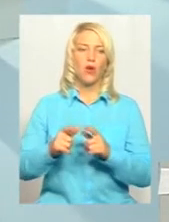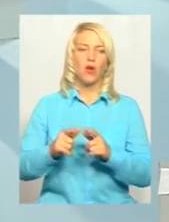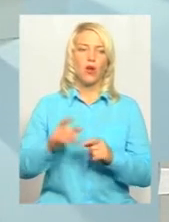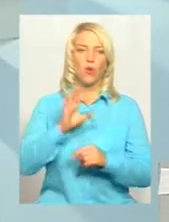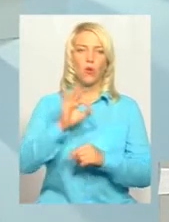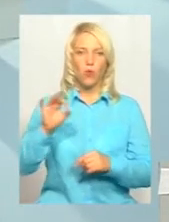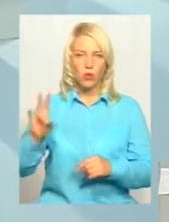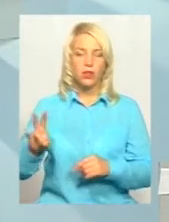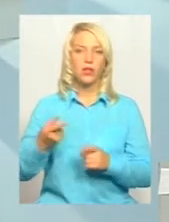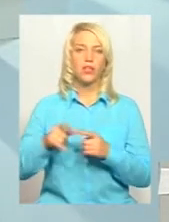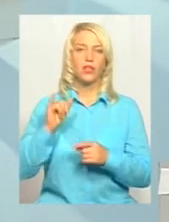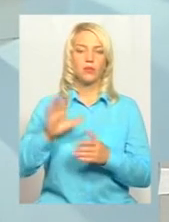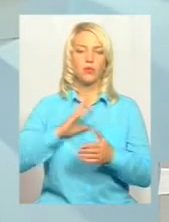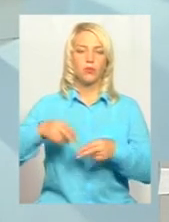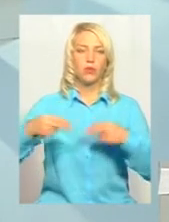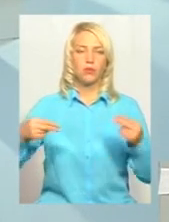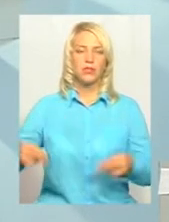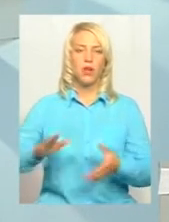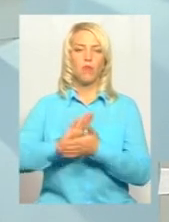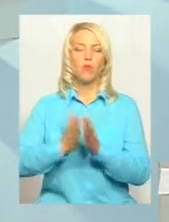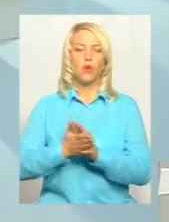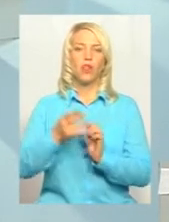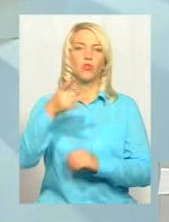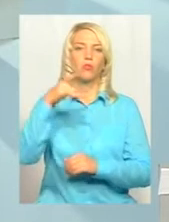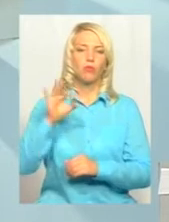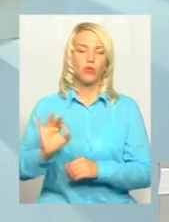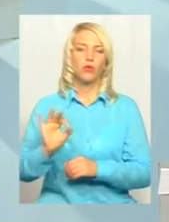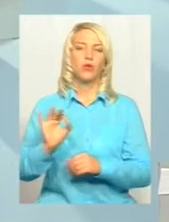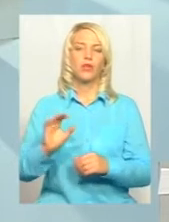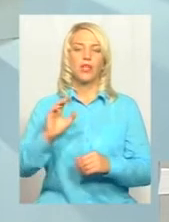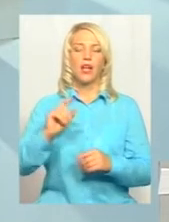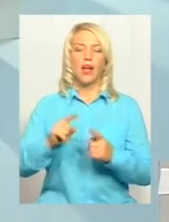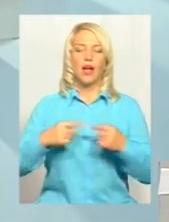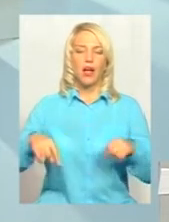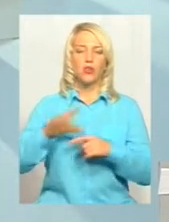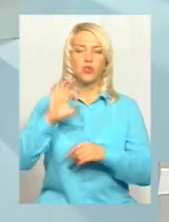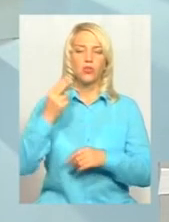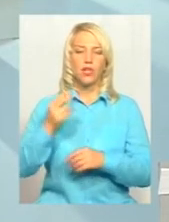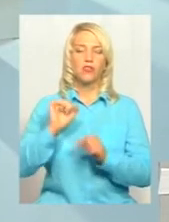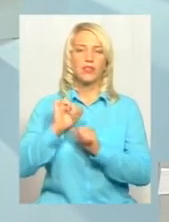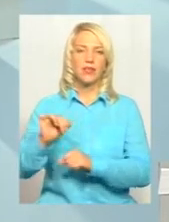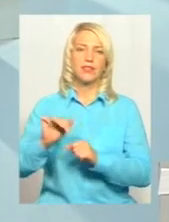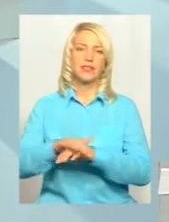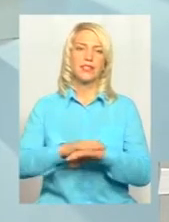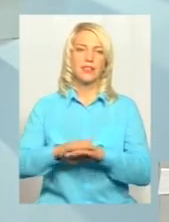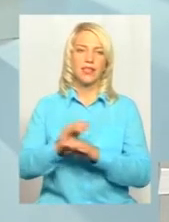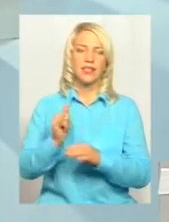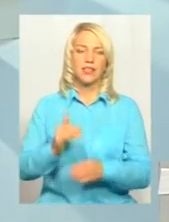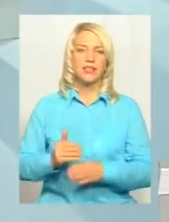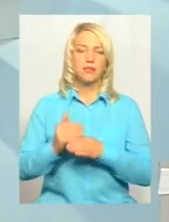підписано меморандум в галузі соціального захисту населення та сприяння